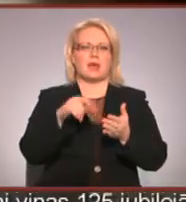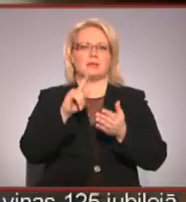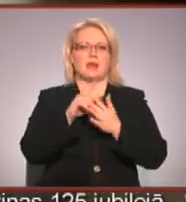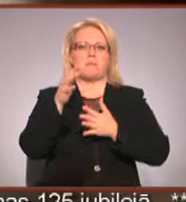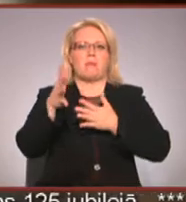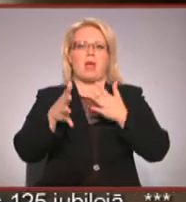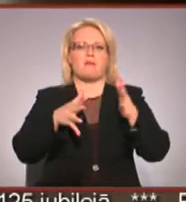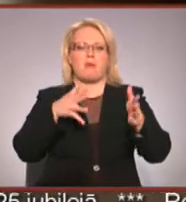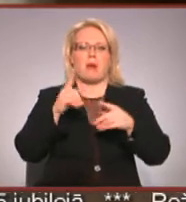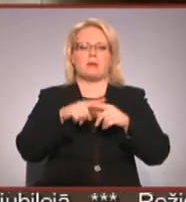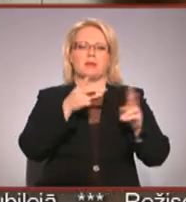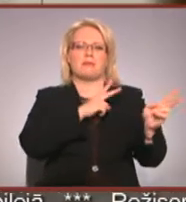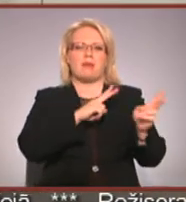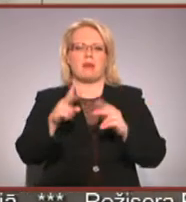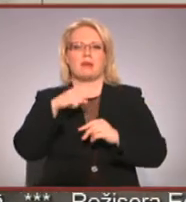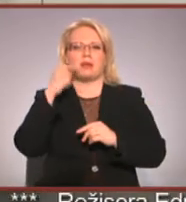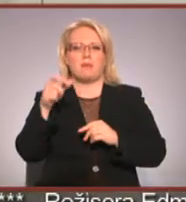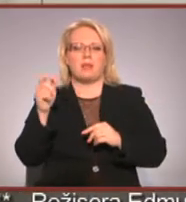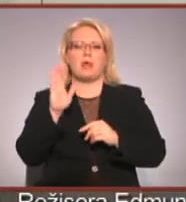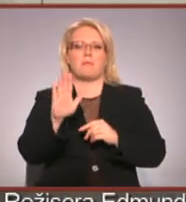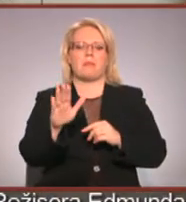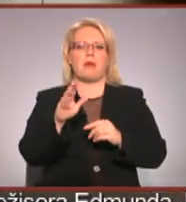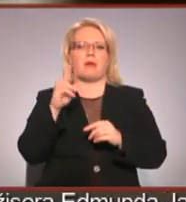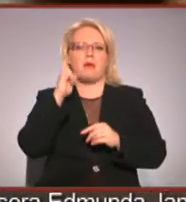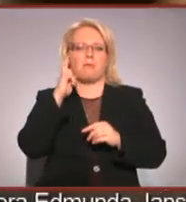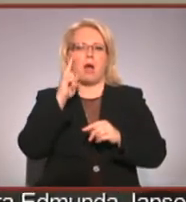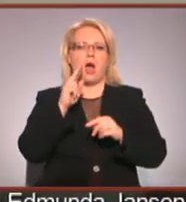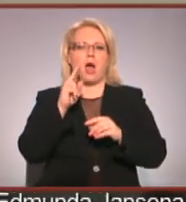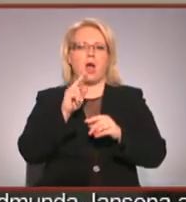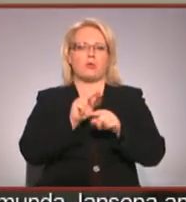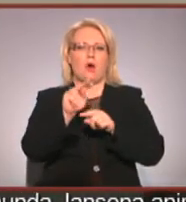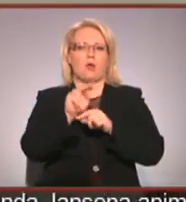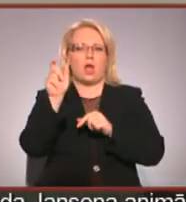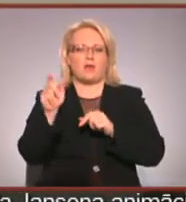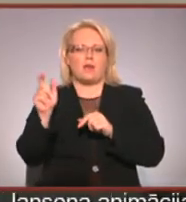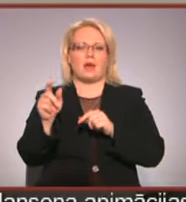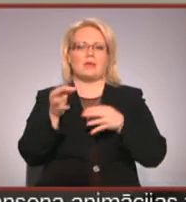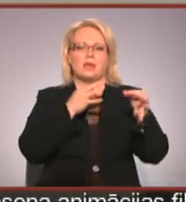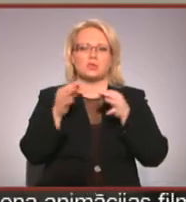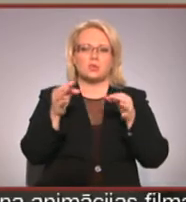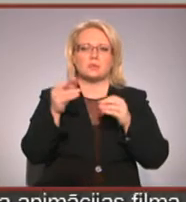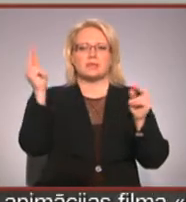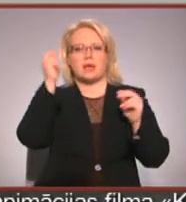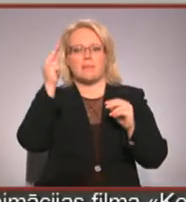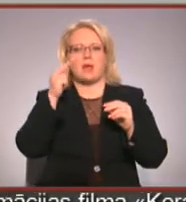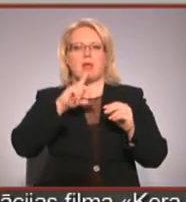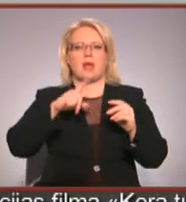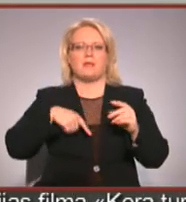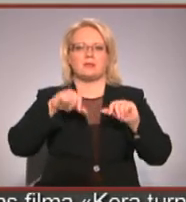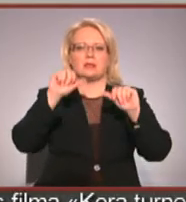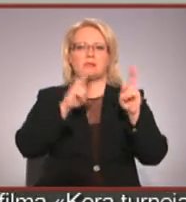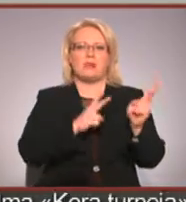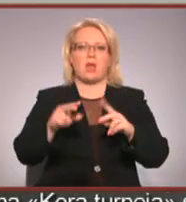šogad meistarklases dējotāja gribētājiem pie jāpāņa horiogrāfiem, kā arī diskusijas, seminārs ar ārvalstu un Latvijas dēju mākslinieku